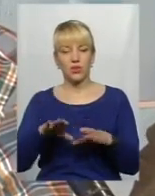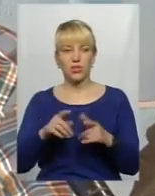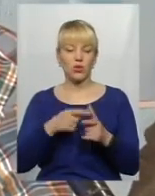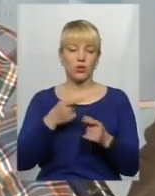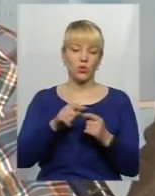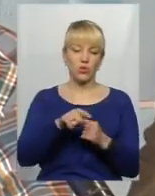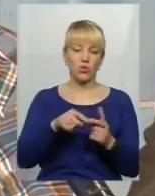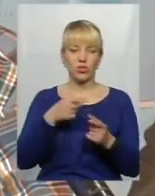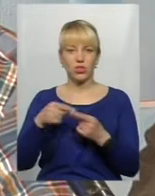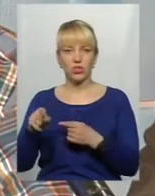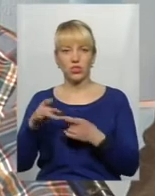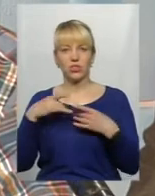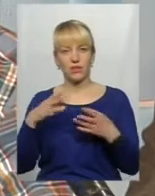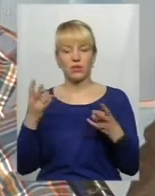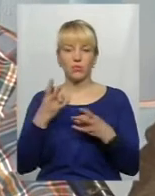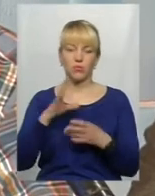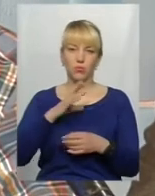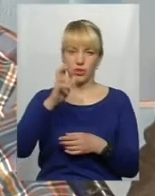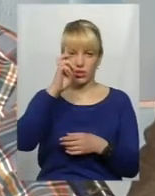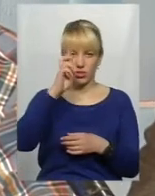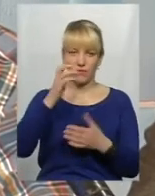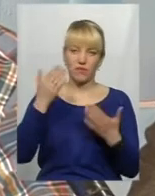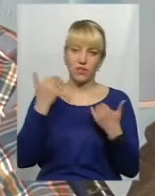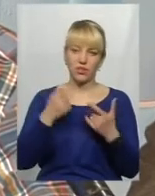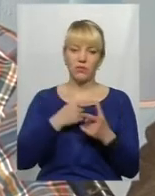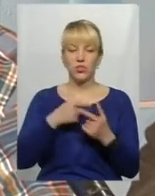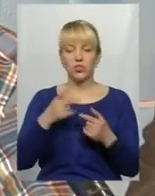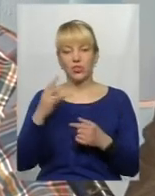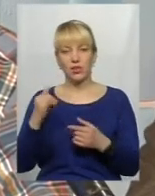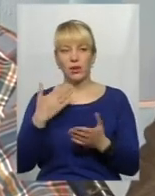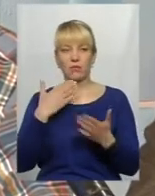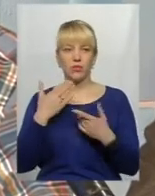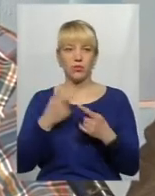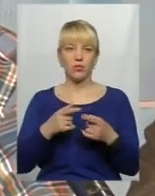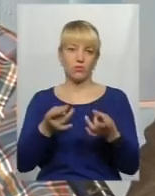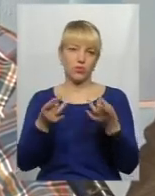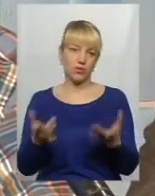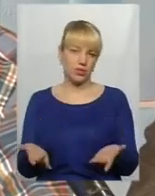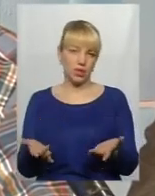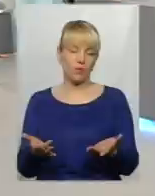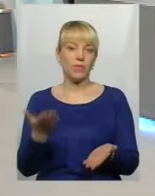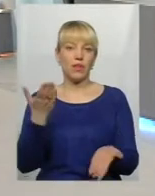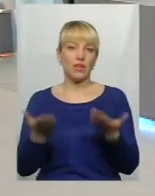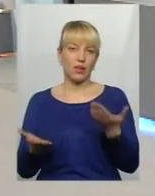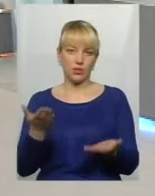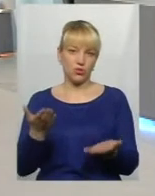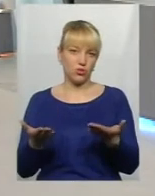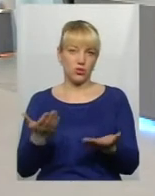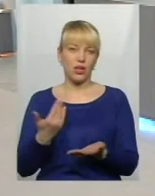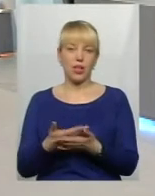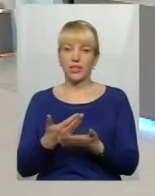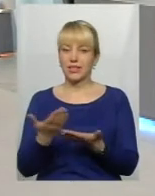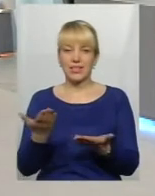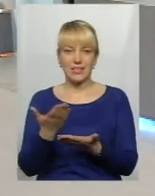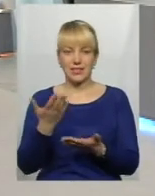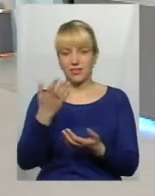інше свято державне має бути вихідним чи не має бути вихідним, підхід, як на мене, тут дуже простий. Якщо, наприклад, в якійсь державі, чи